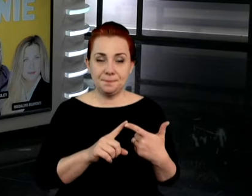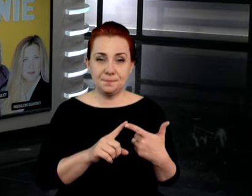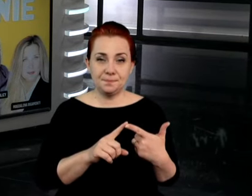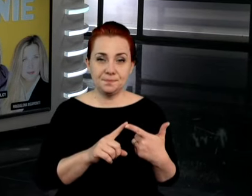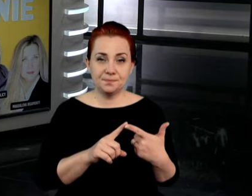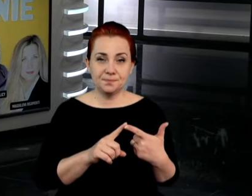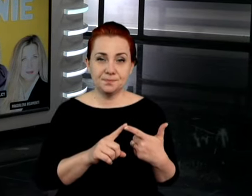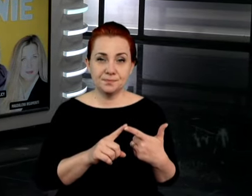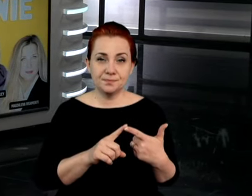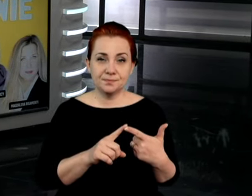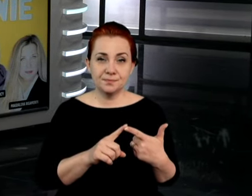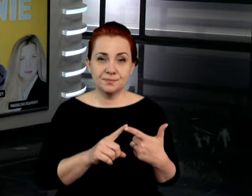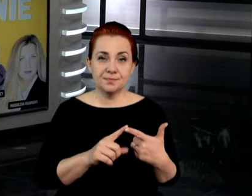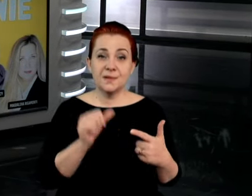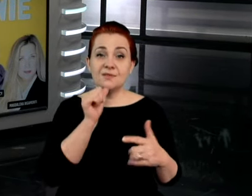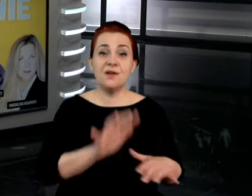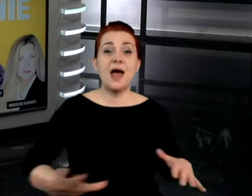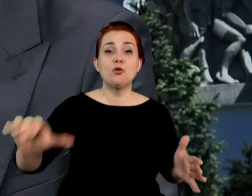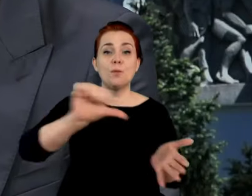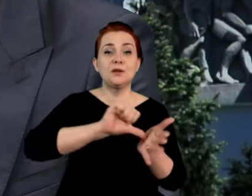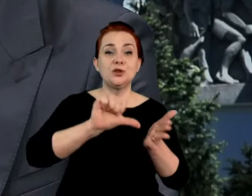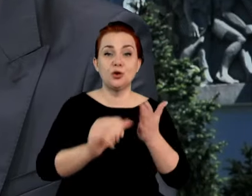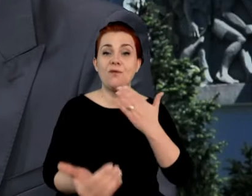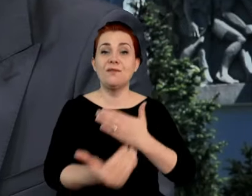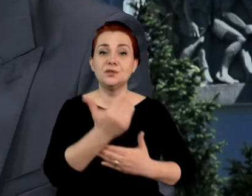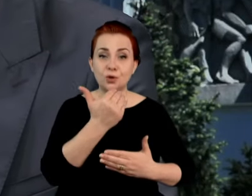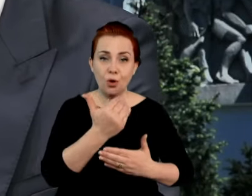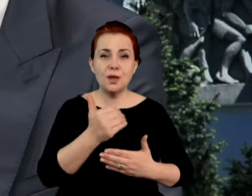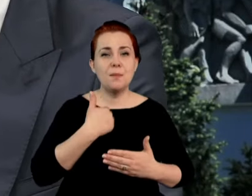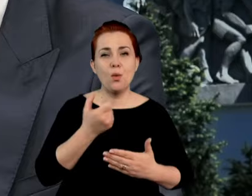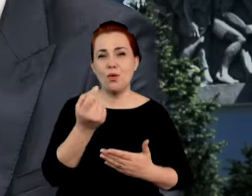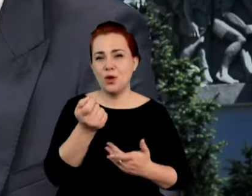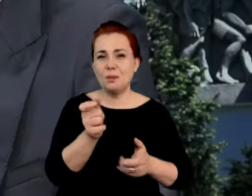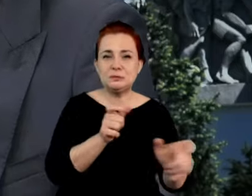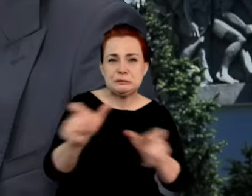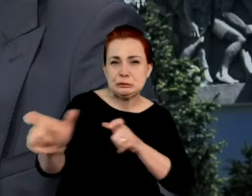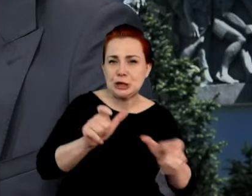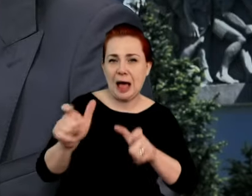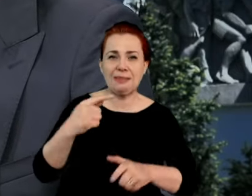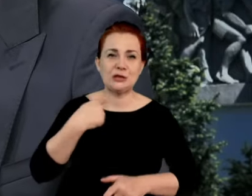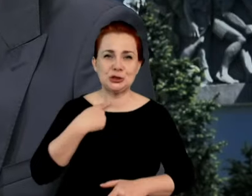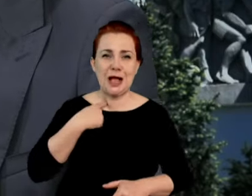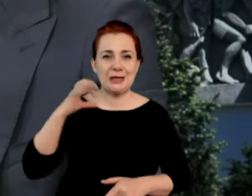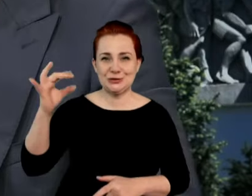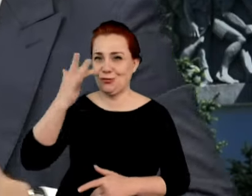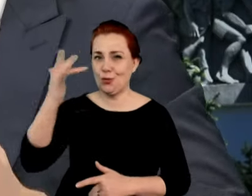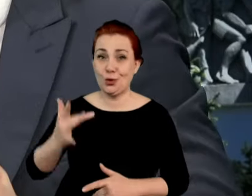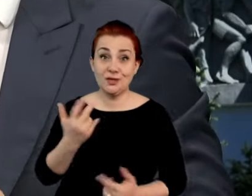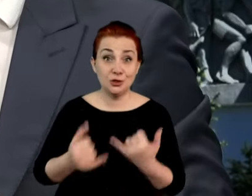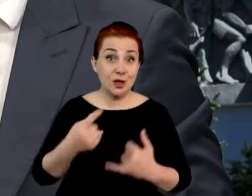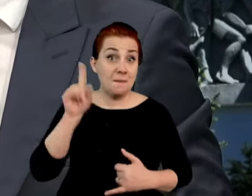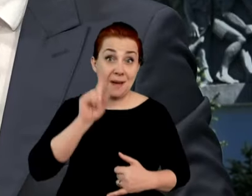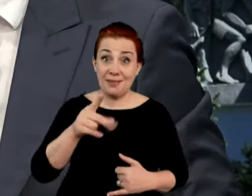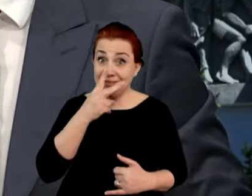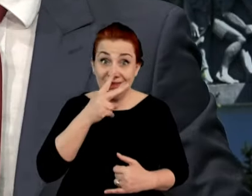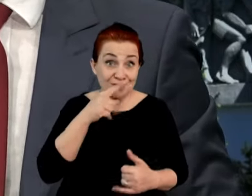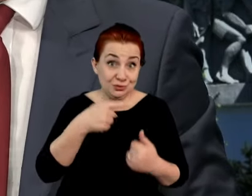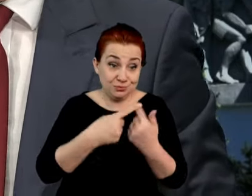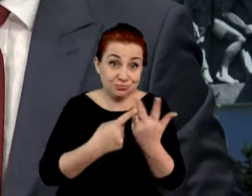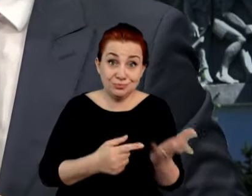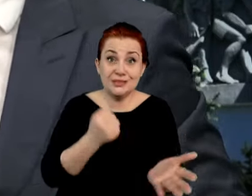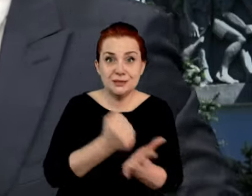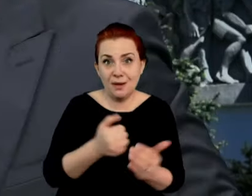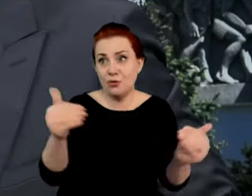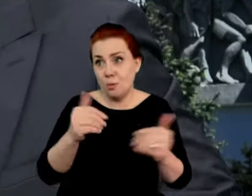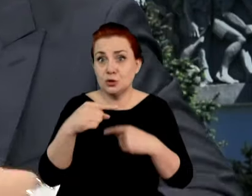właśnie obszar Europy Środkowo-Wschodniej był elementem pewnego szantażu gazowego ze strony Rosji? Jeżeli pan tego wszystkiego nie widzi, to oczywiście może pan stwierdzić, że to wszystko